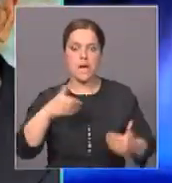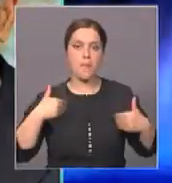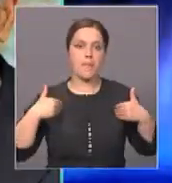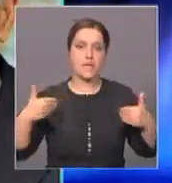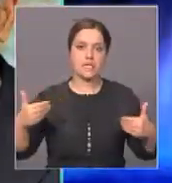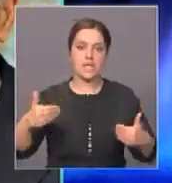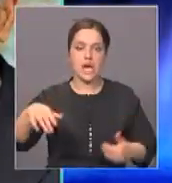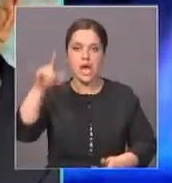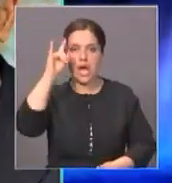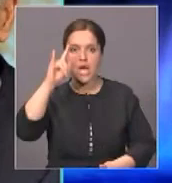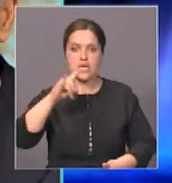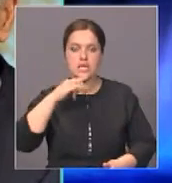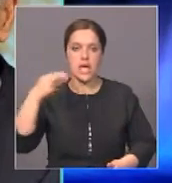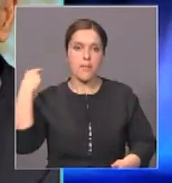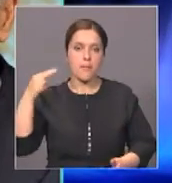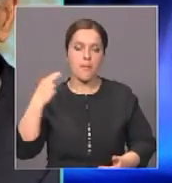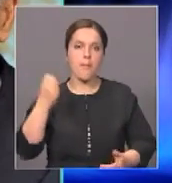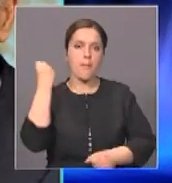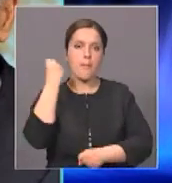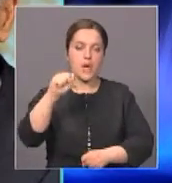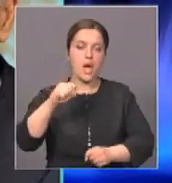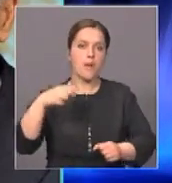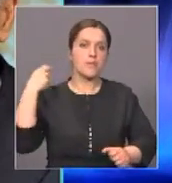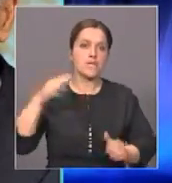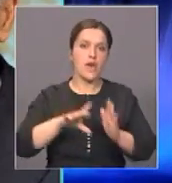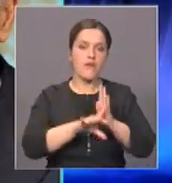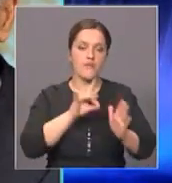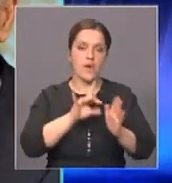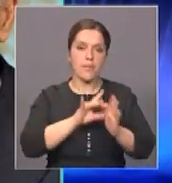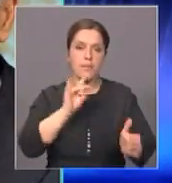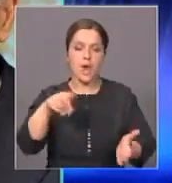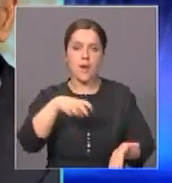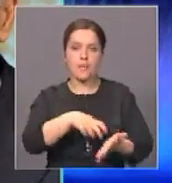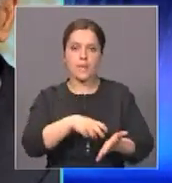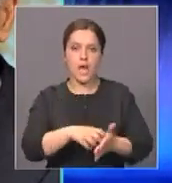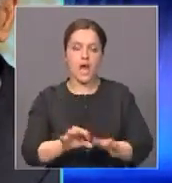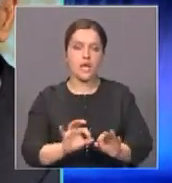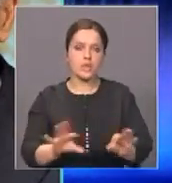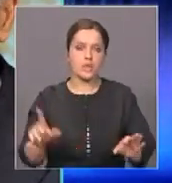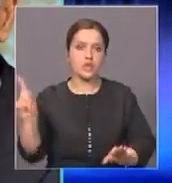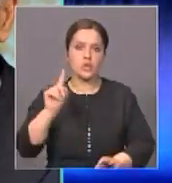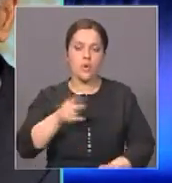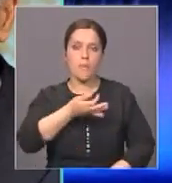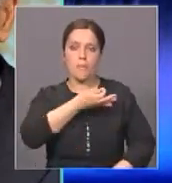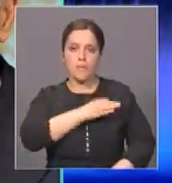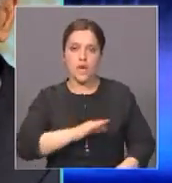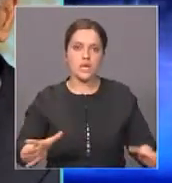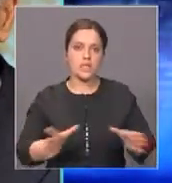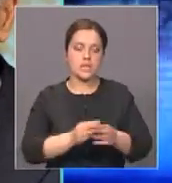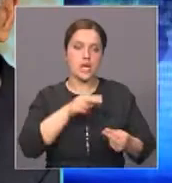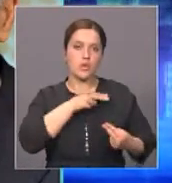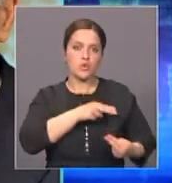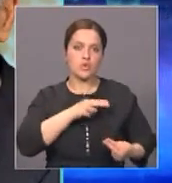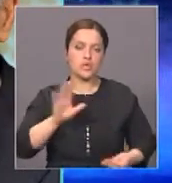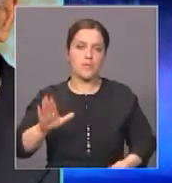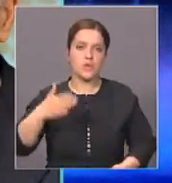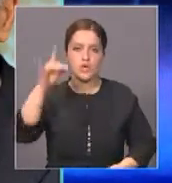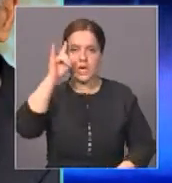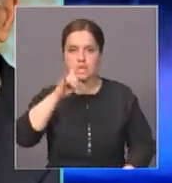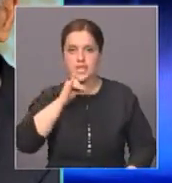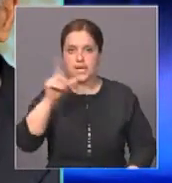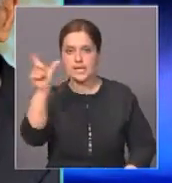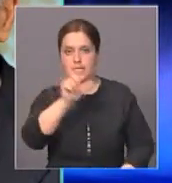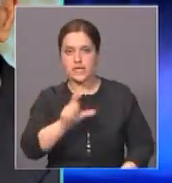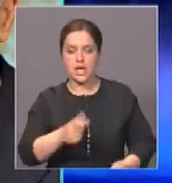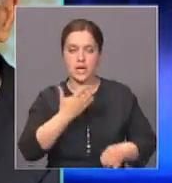государства с победой на президентских выборах. В телеграмме итальянский лидер отметил, что плодотворное сотрудничество между Казахстаном и Италией,